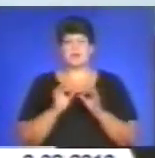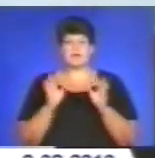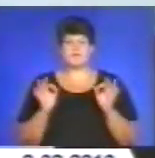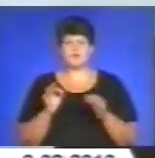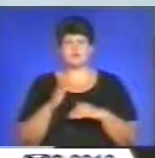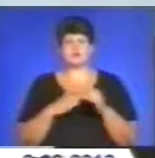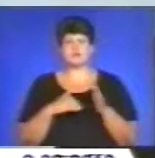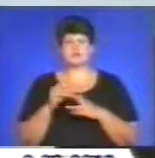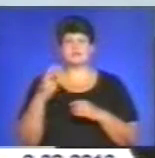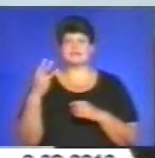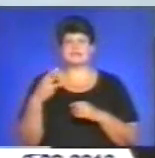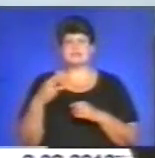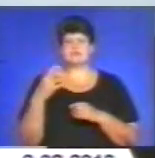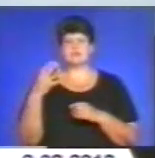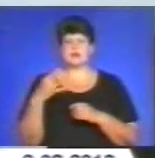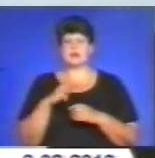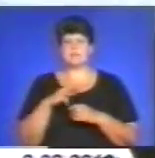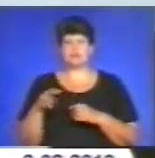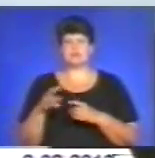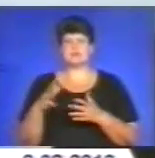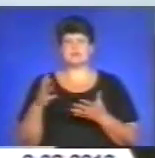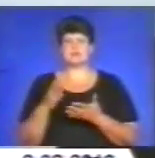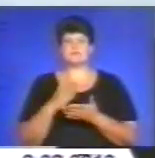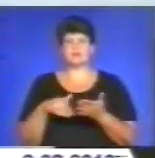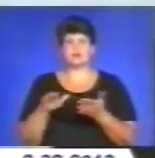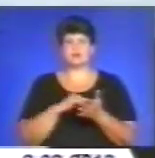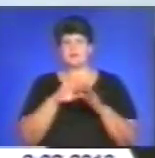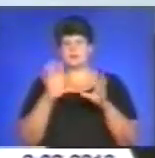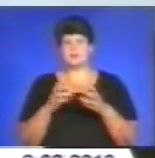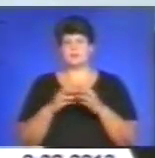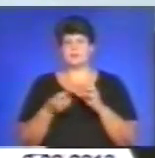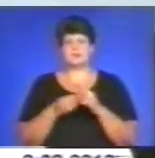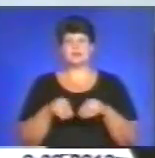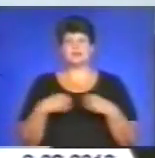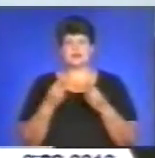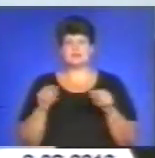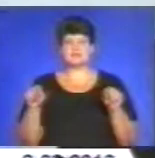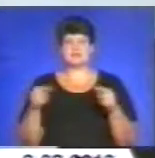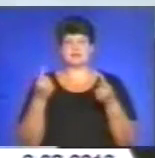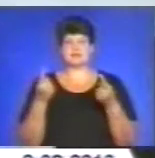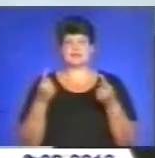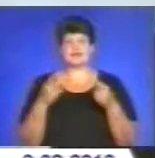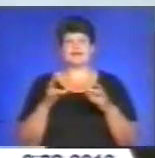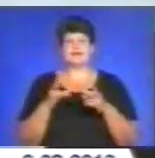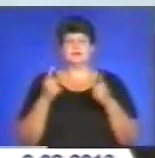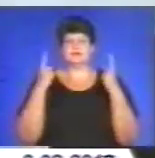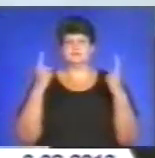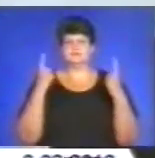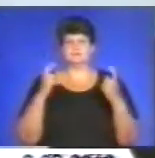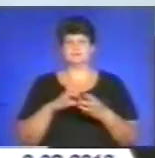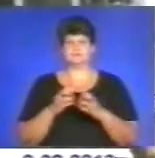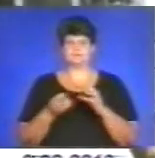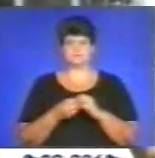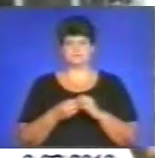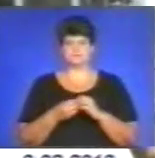в 30-40 минутах справились з усією проблемою, яка була. Не дали створити ніякої техногенної і ніякої іншої